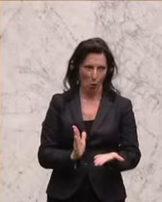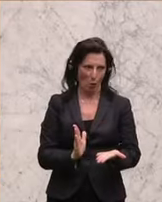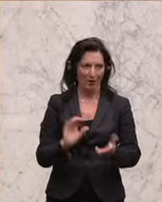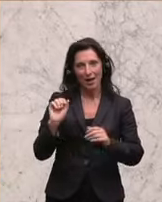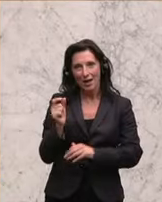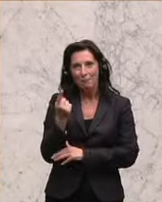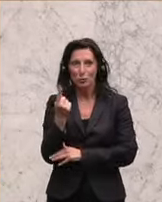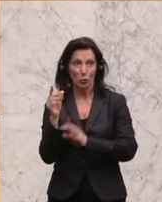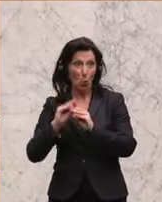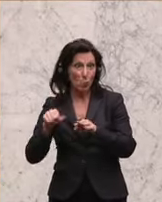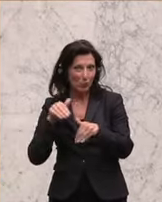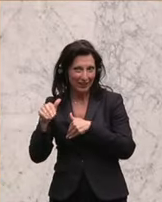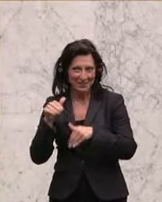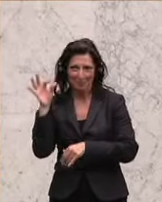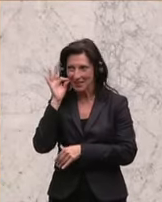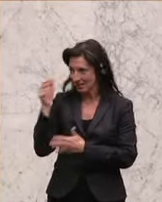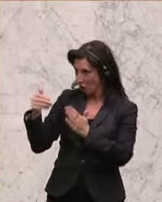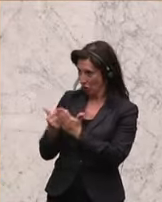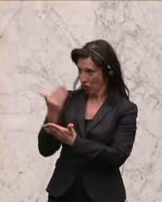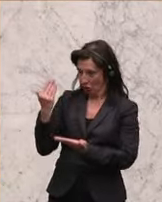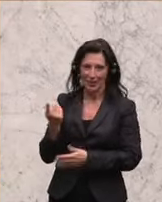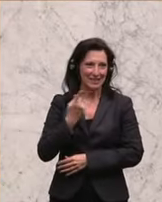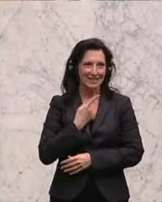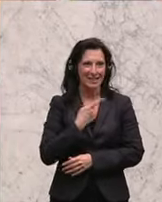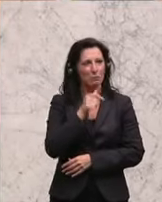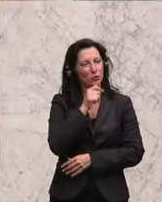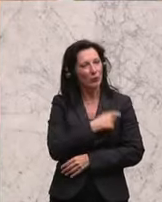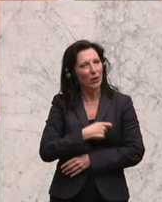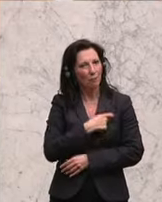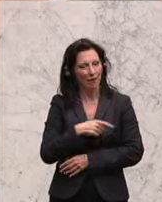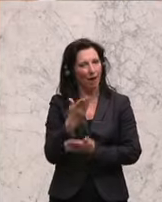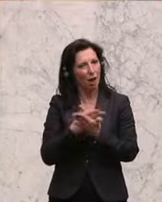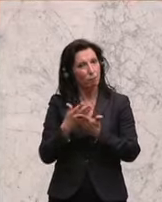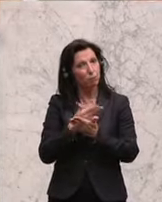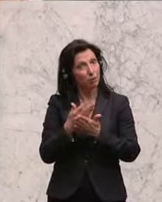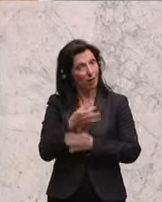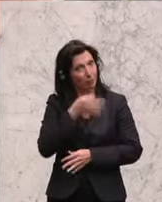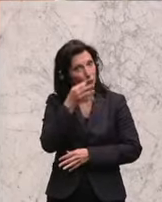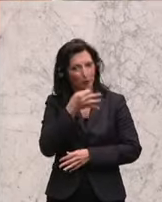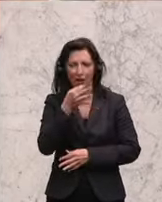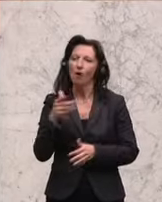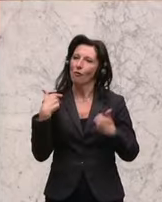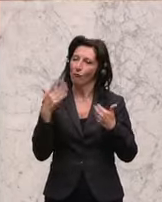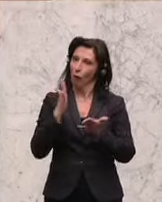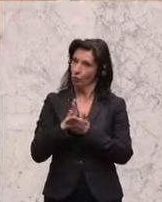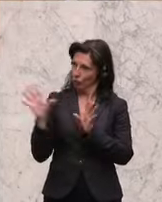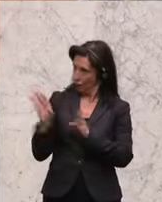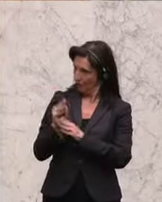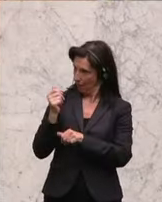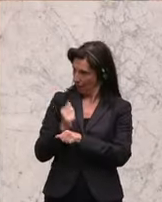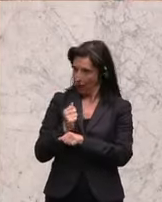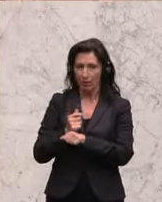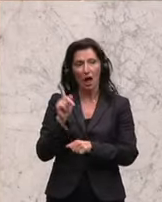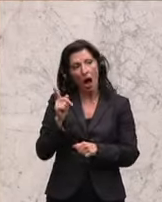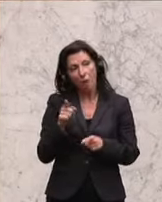neue Unterrichtsministerin. Als Bildungssprecher der Grünen freue ich mich auf die Zusammenarbeit, habe aber natürlich auch ein paar